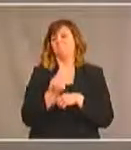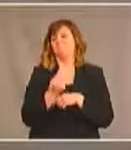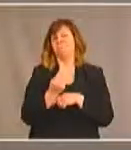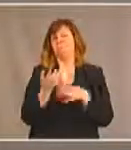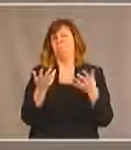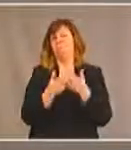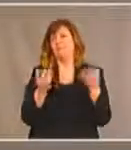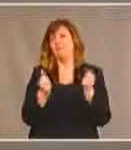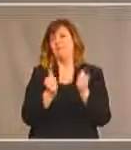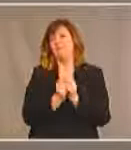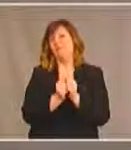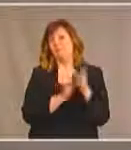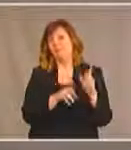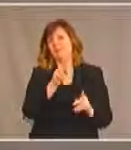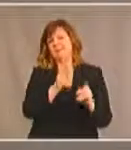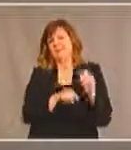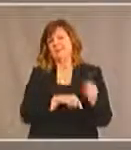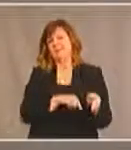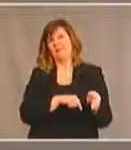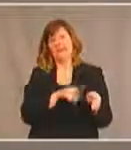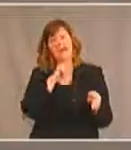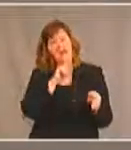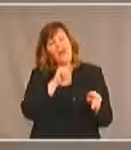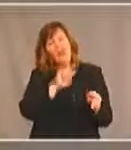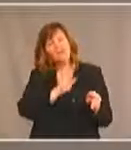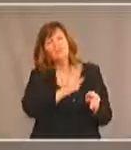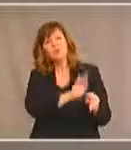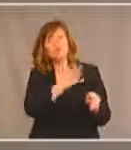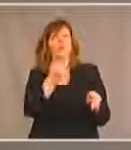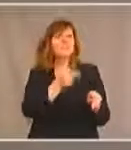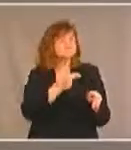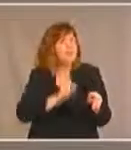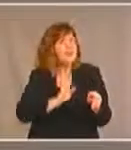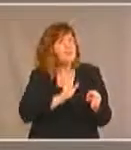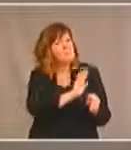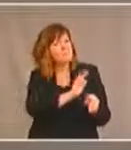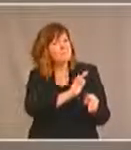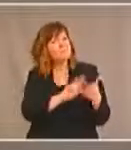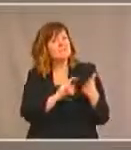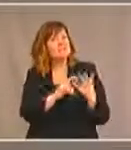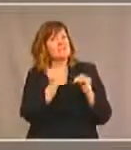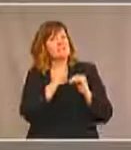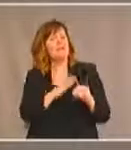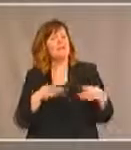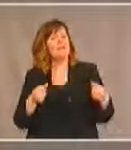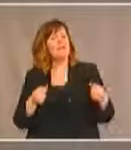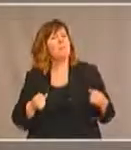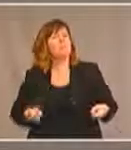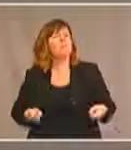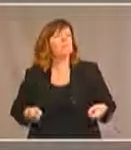des gens à cause de leur âge ou à cause d'un handicap qui limitent la mobilité d'une personne et donc